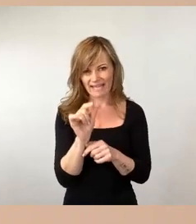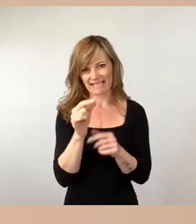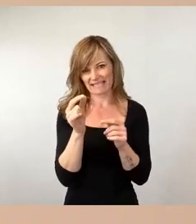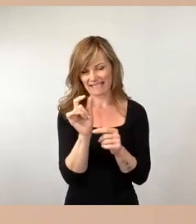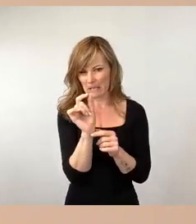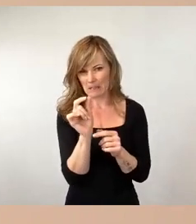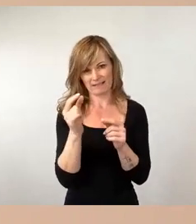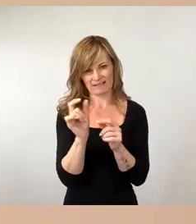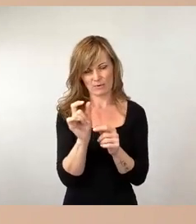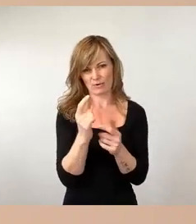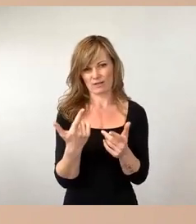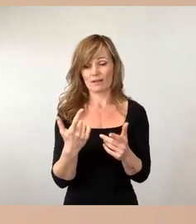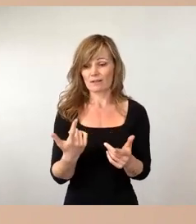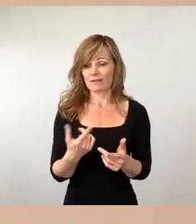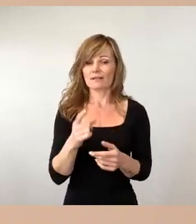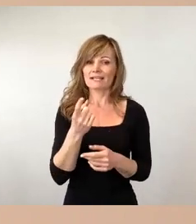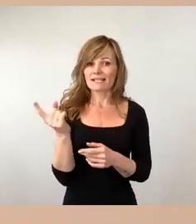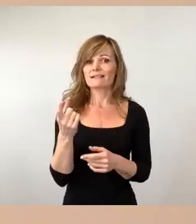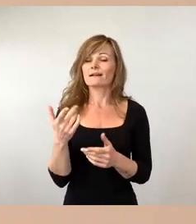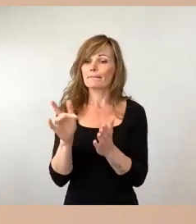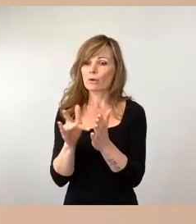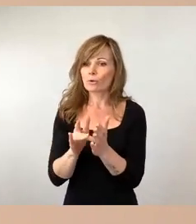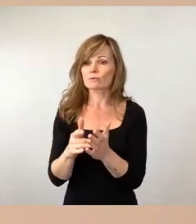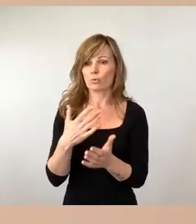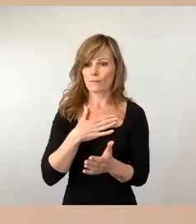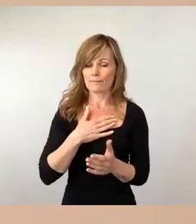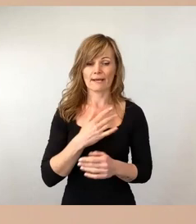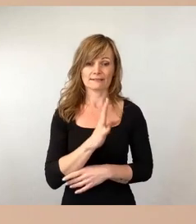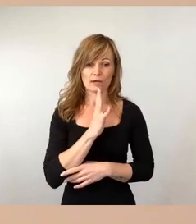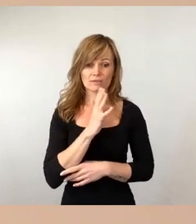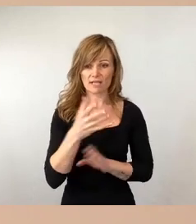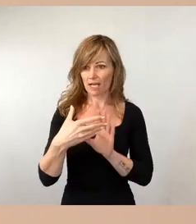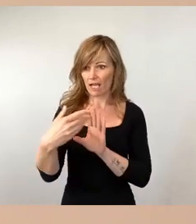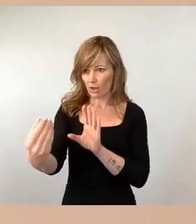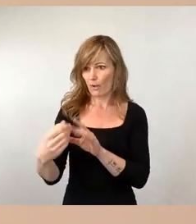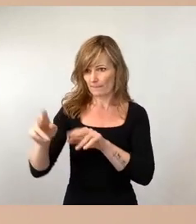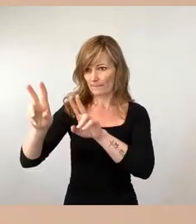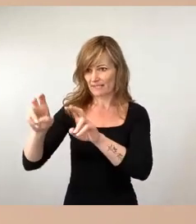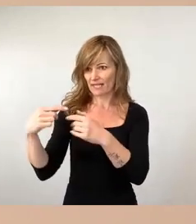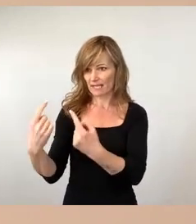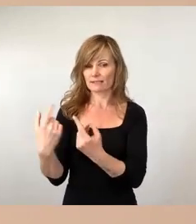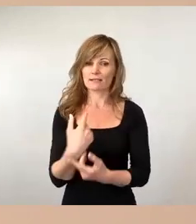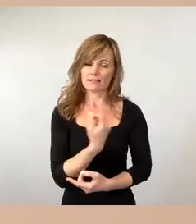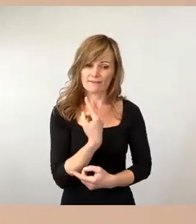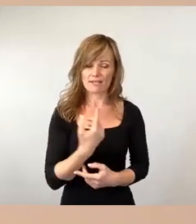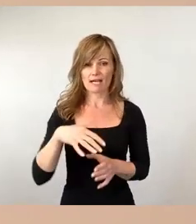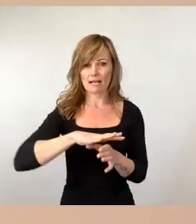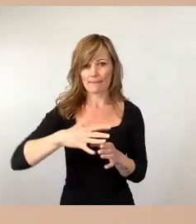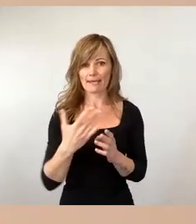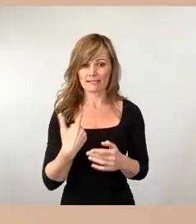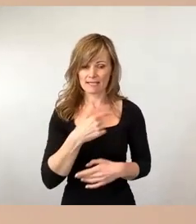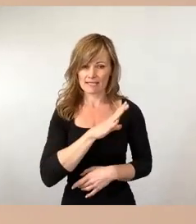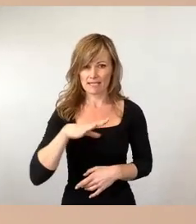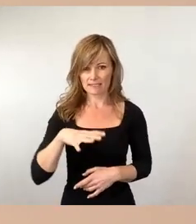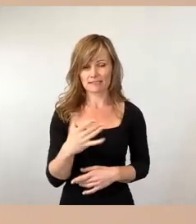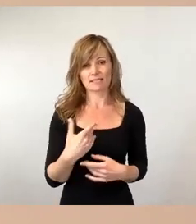wieder in Ihrer Begründung, dass wir als Stadt Dresden die Gemeinde in Sachsen sind, die die meisten Asylbewerber AGHs anbietet, kann